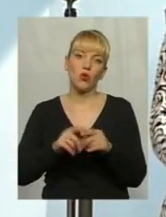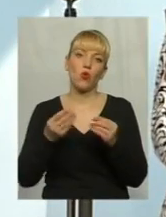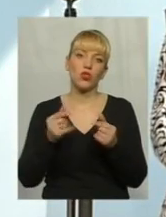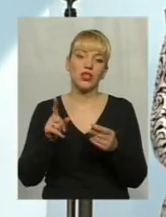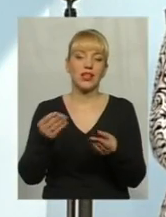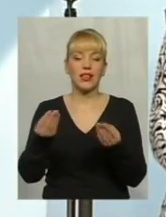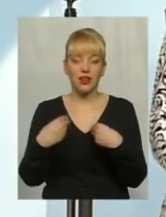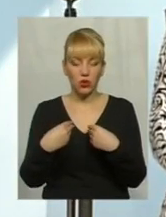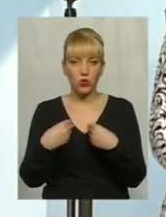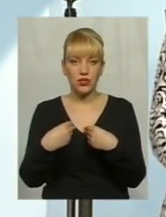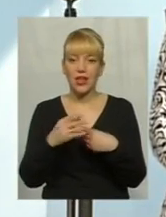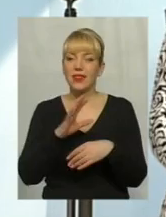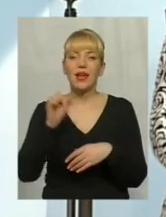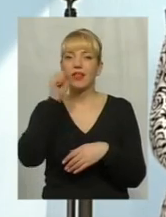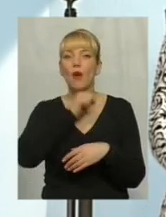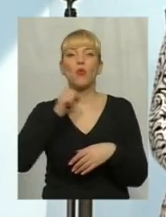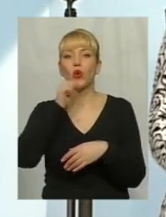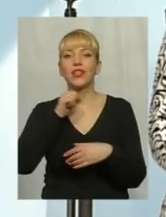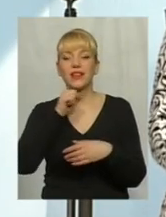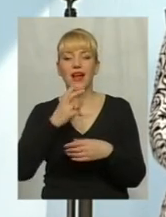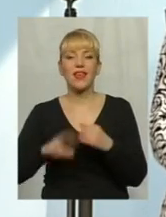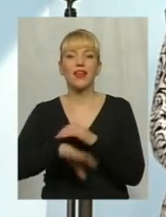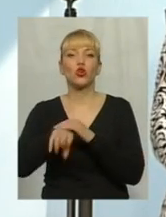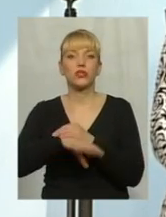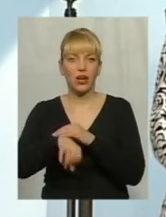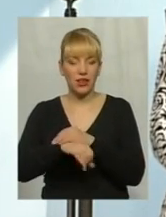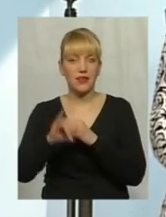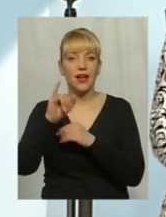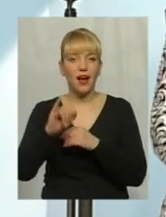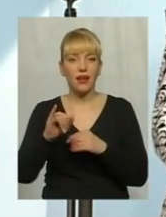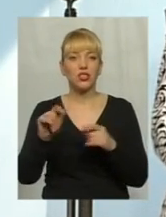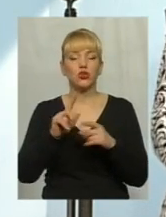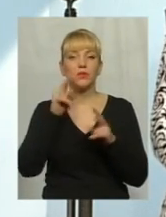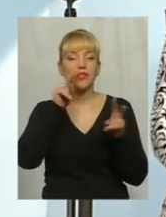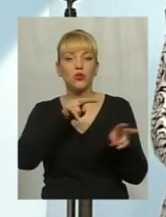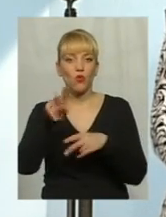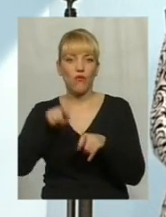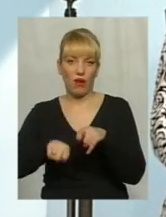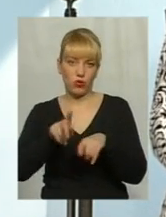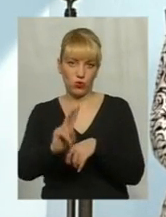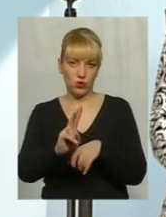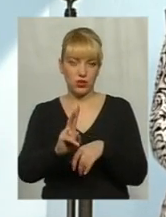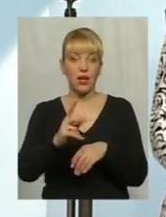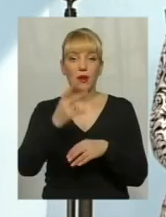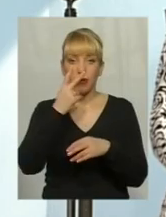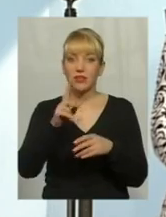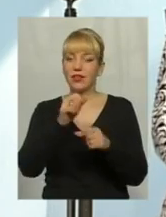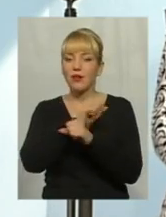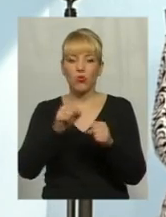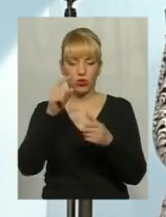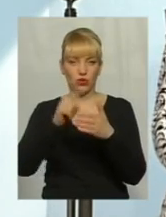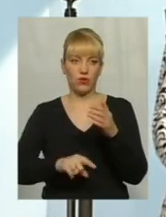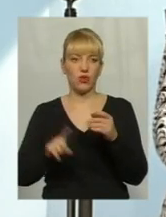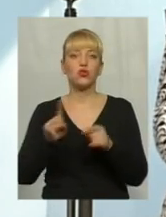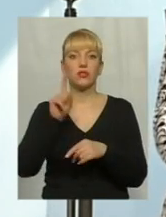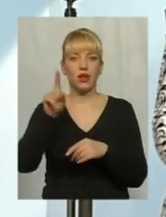а не на проїдання, не на розкрадання, і щоб за цим хтось слідкував в Україні. Тому що, бачите, не можна довіряти, що то